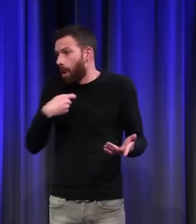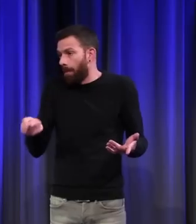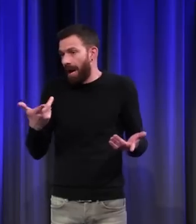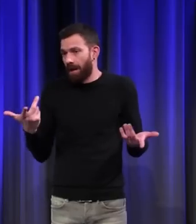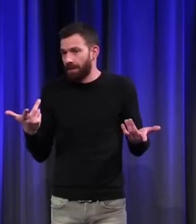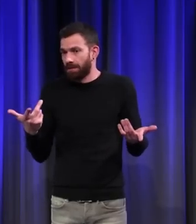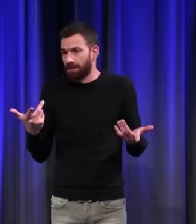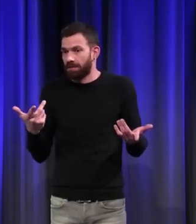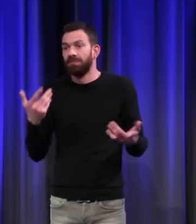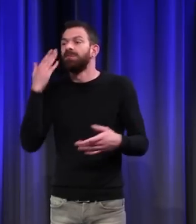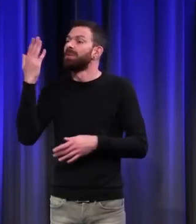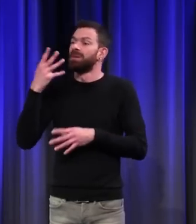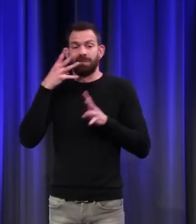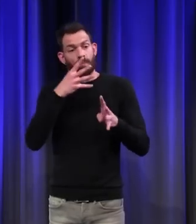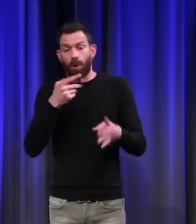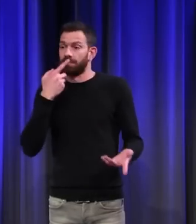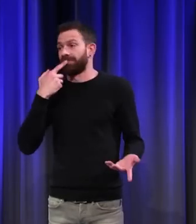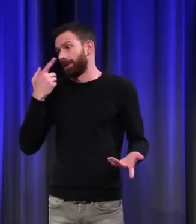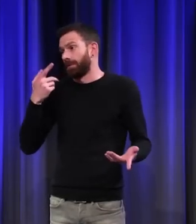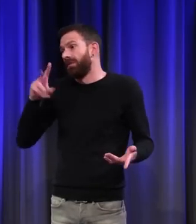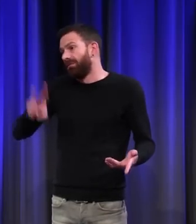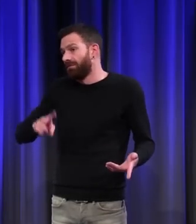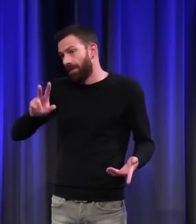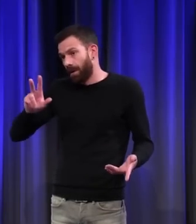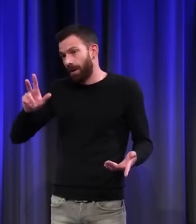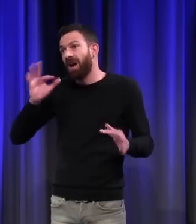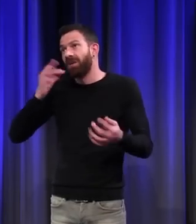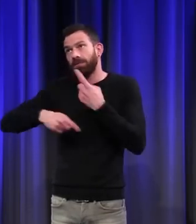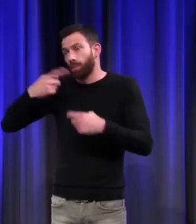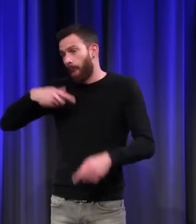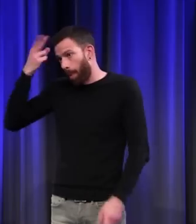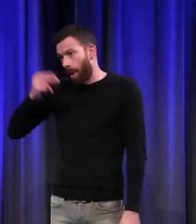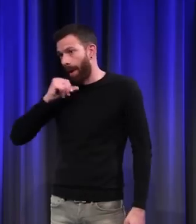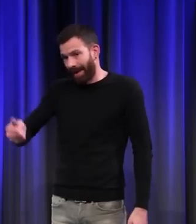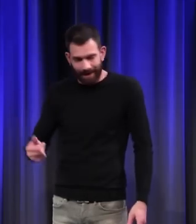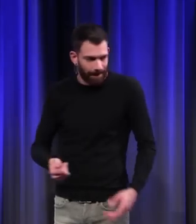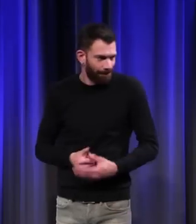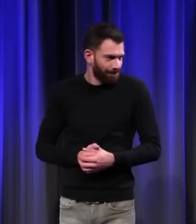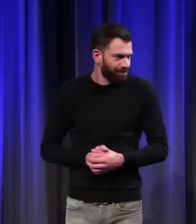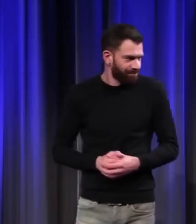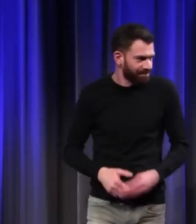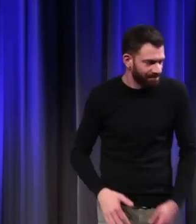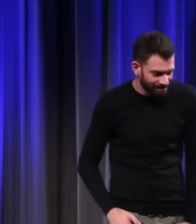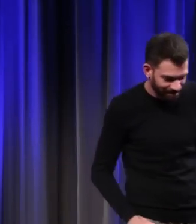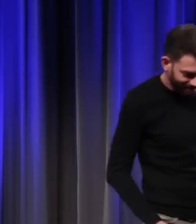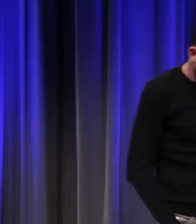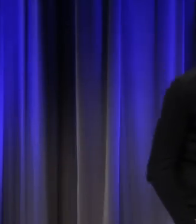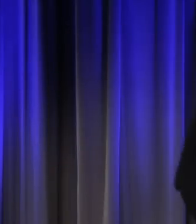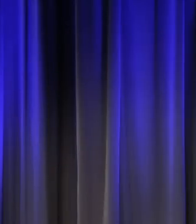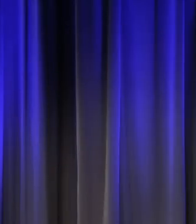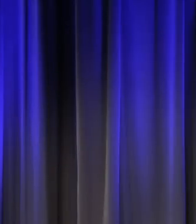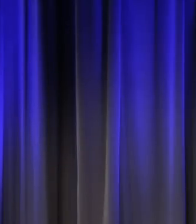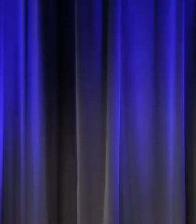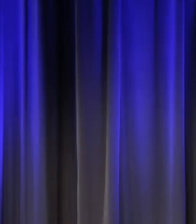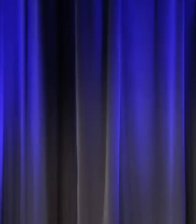Ce serait montrer qu'on n'a absolument rien compris à ce qu'était l'histoire. Et malheureusement, c'est une tendance actuelle